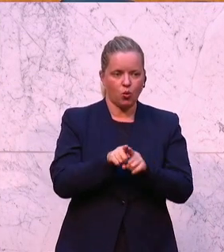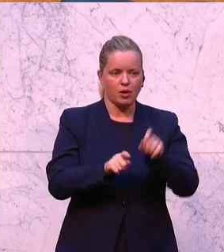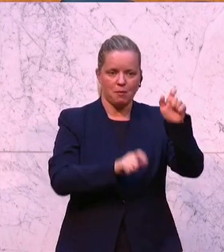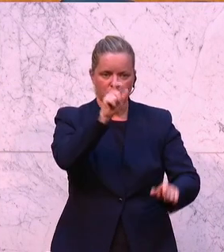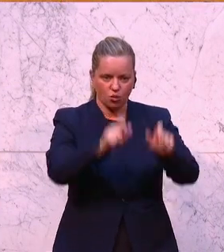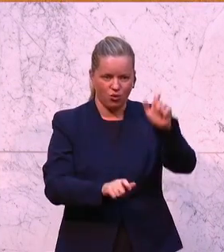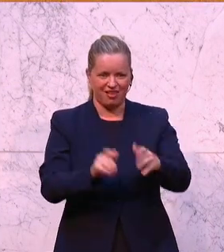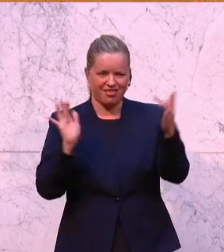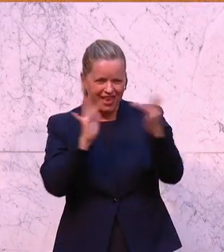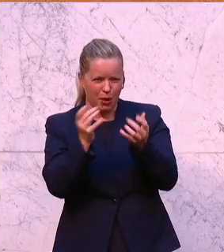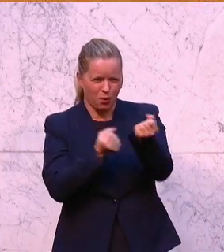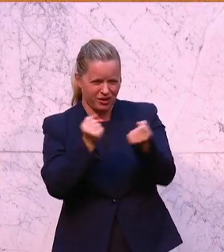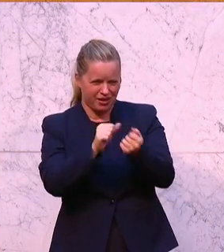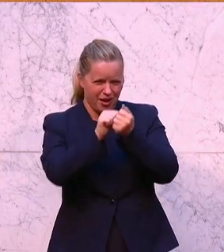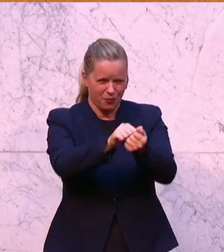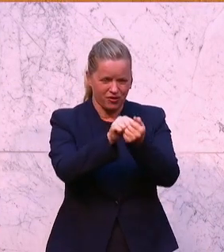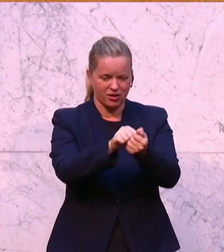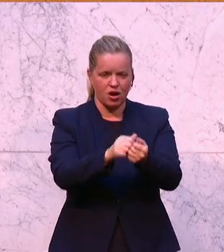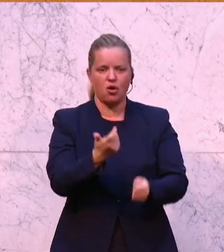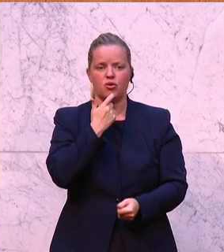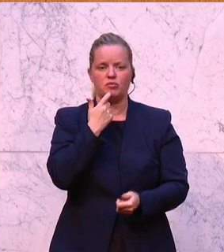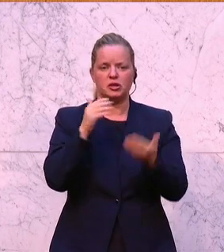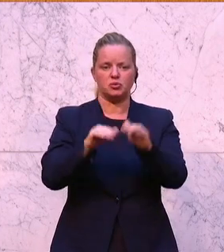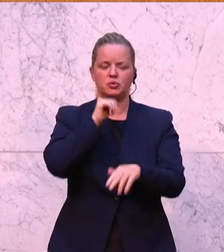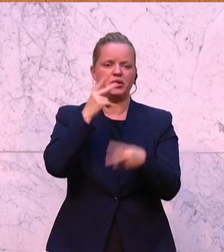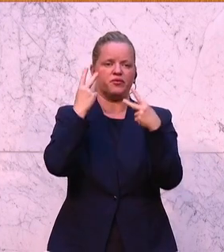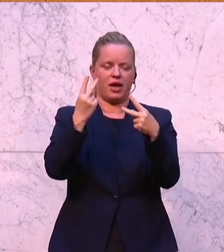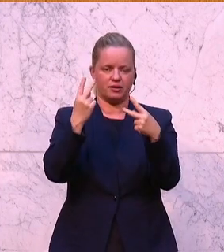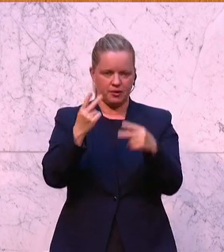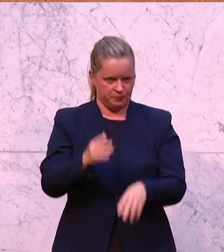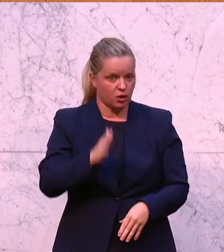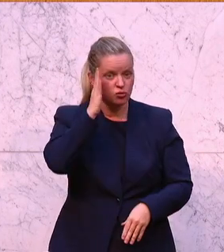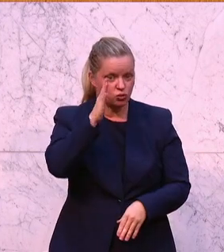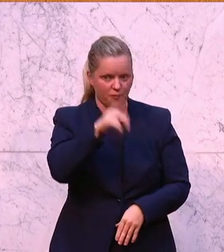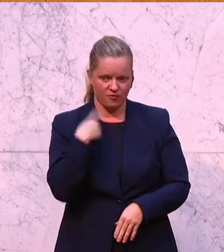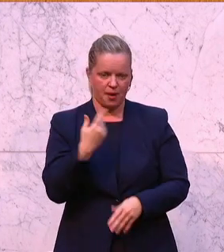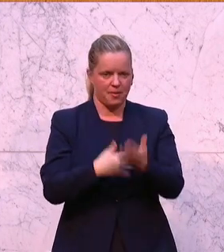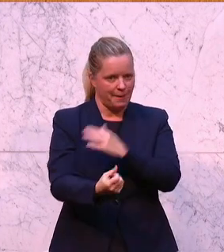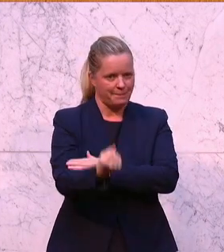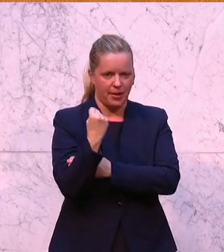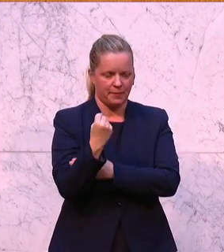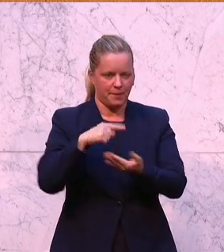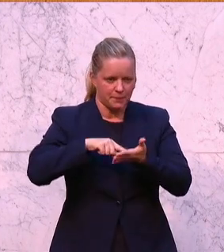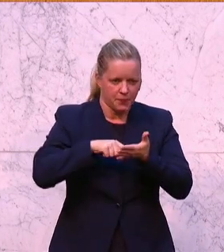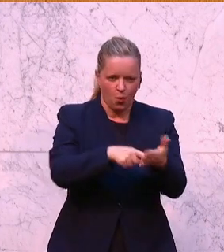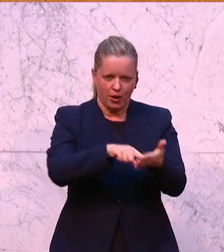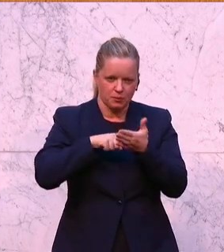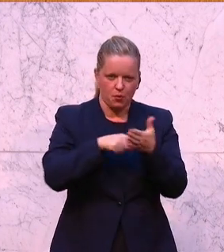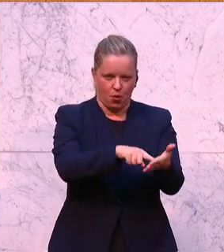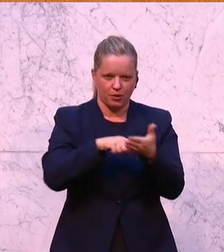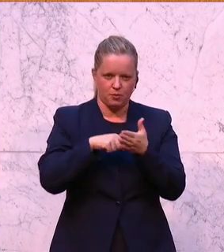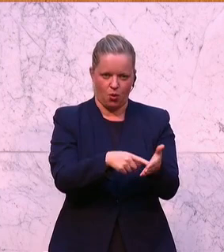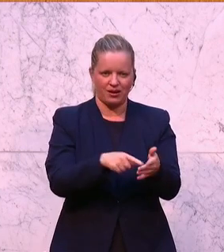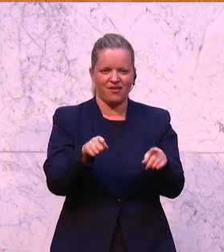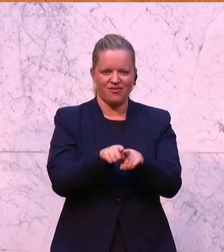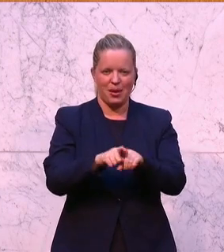gegen diese Politik ankämpfen, dass Konsumentenschutz nichts wert ist, werden zukünftig noch stärker bohren und wir werden auch die dicken